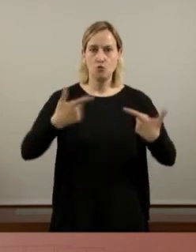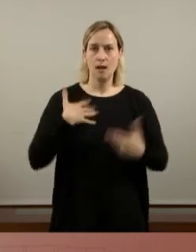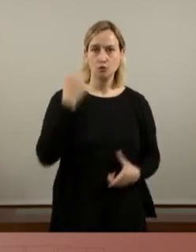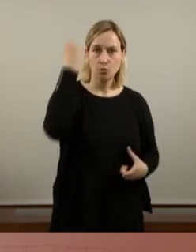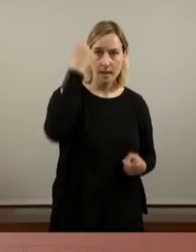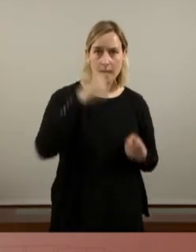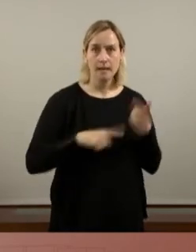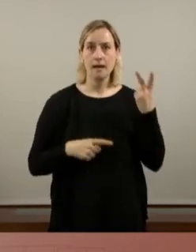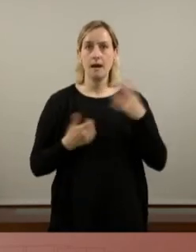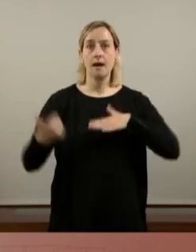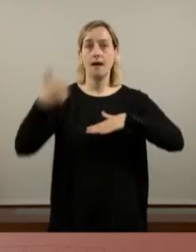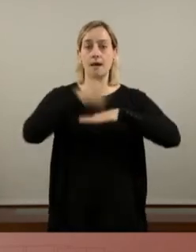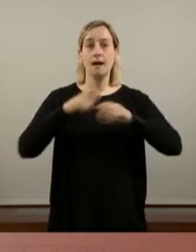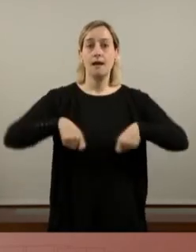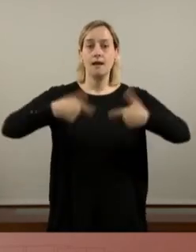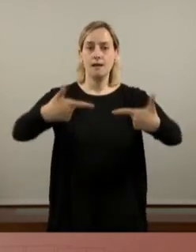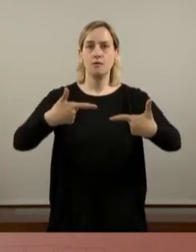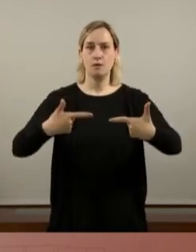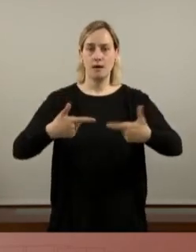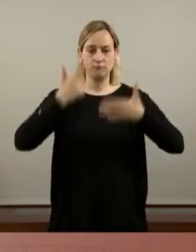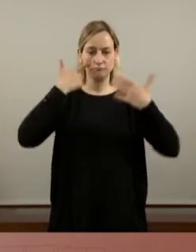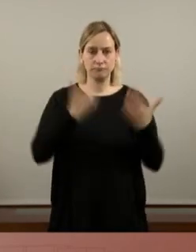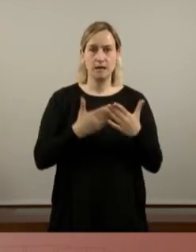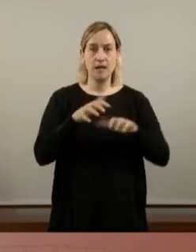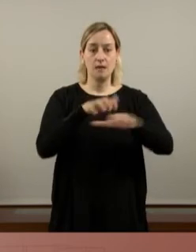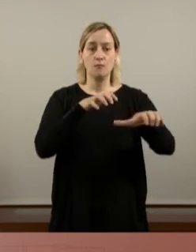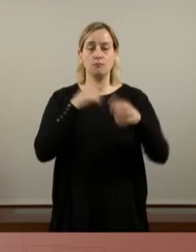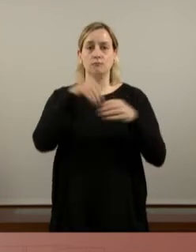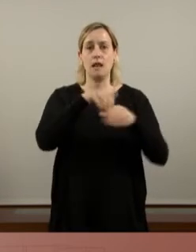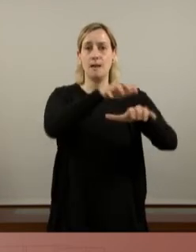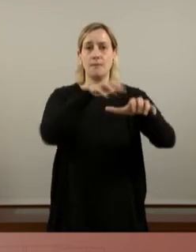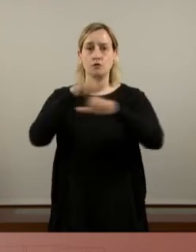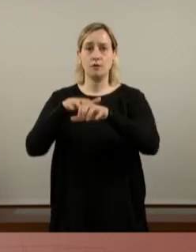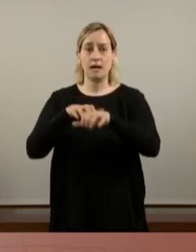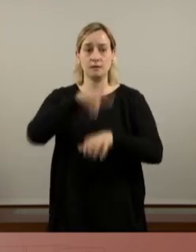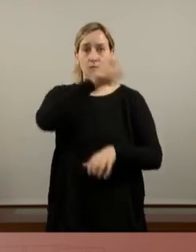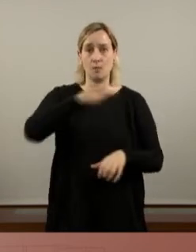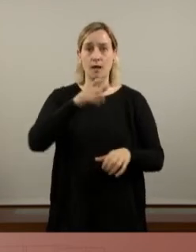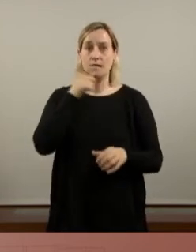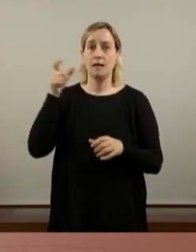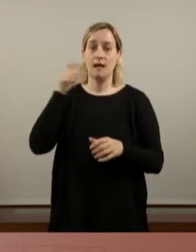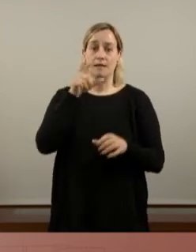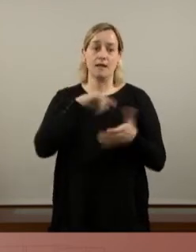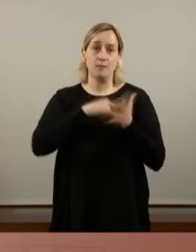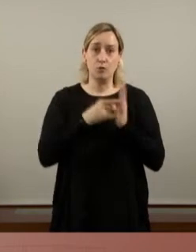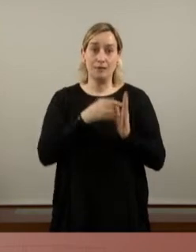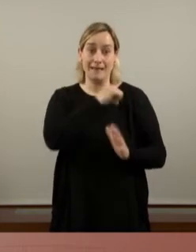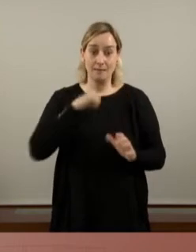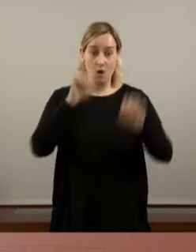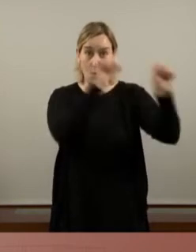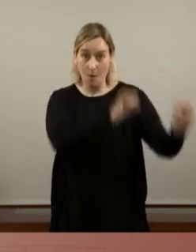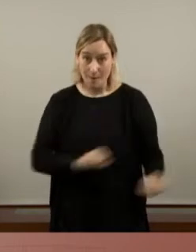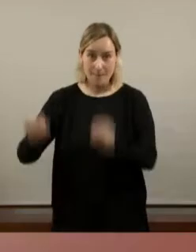propiciant així també l'agregació de majories populars al projecte independentista des d'una clau de defensa de